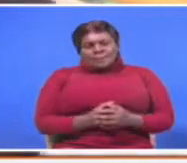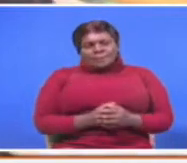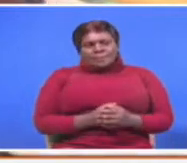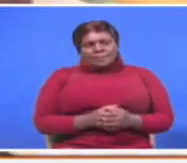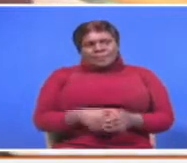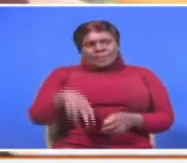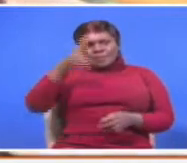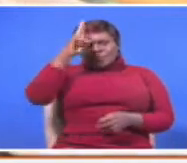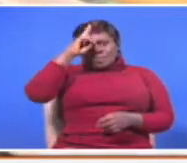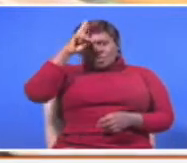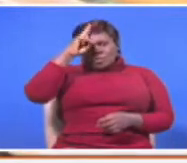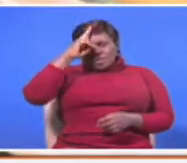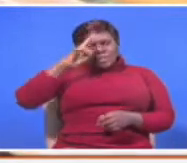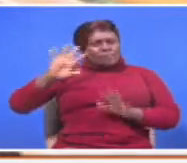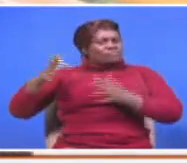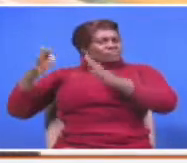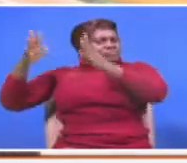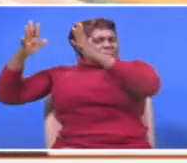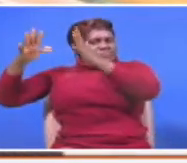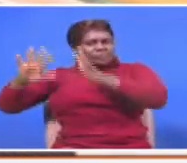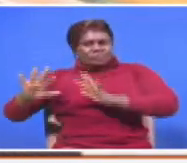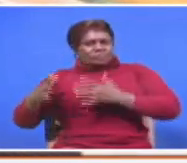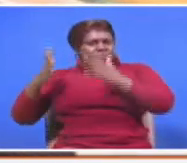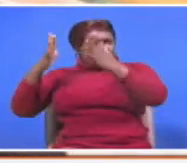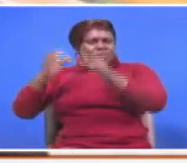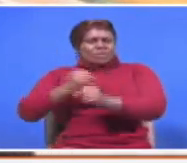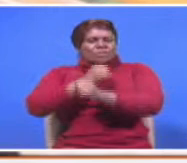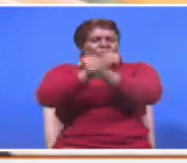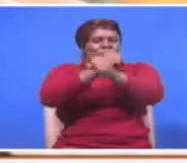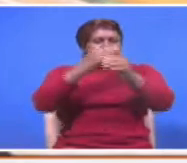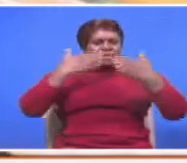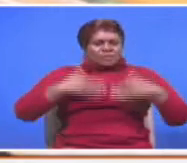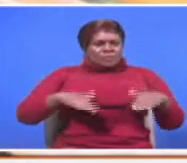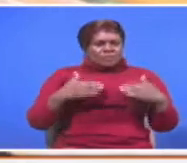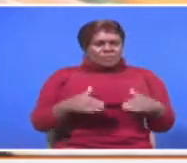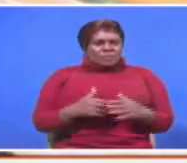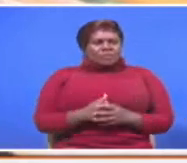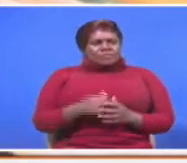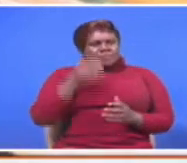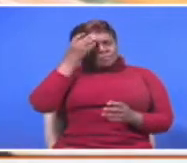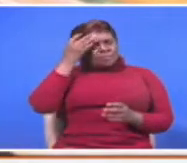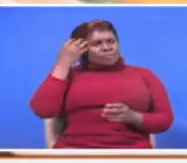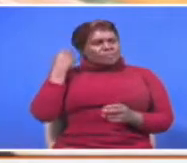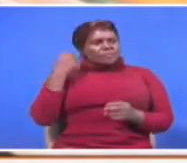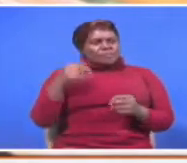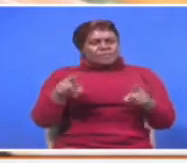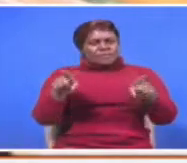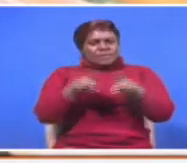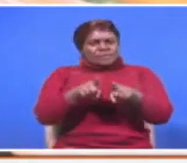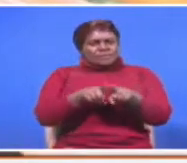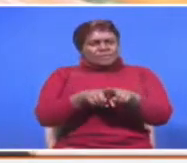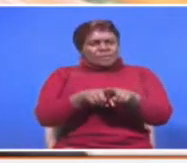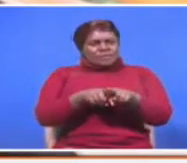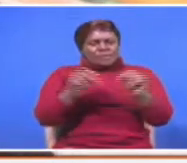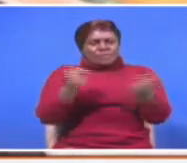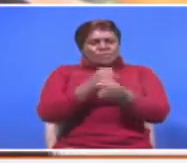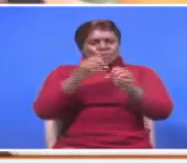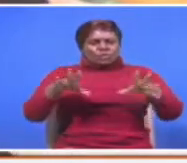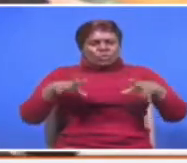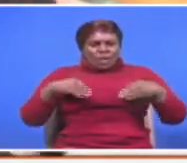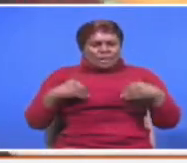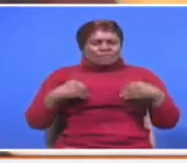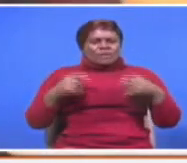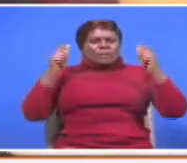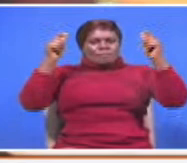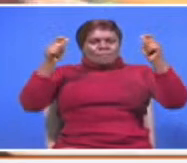Polisi mempanya kazi mzuri kwa kulinda wakenya. Ati atiwezi kukubali mingini wapanya